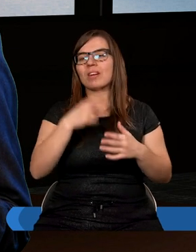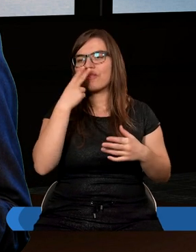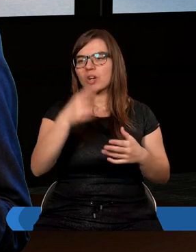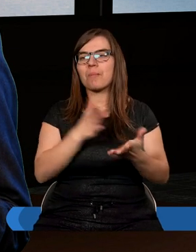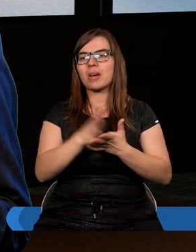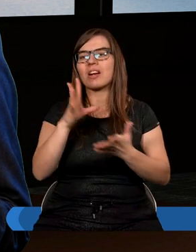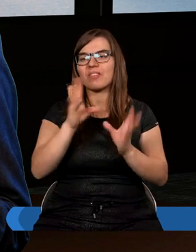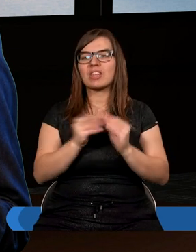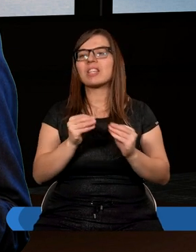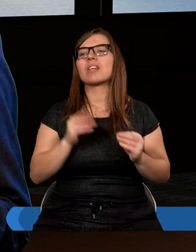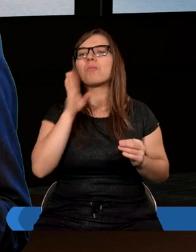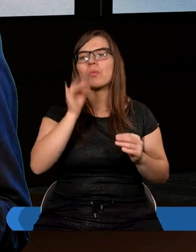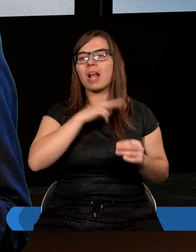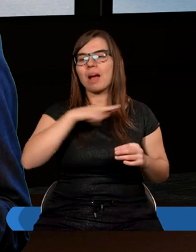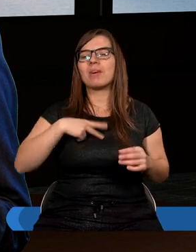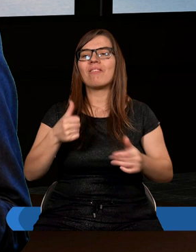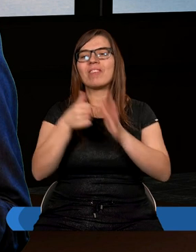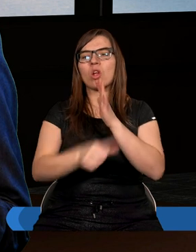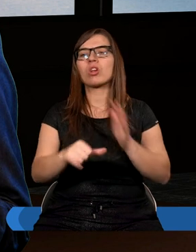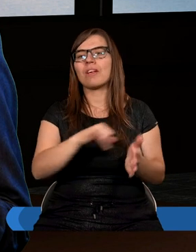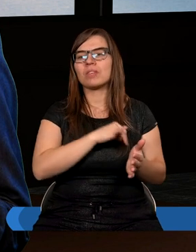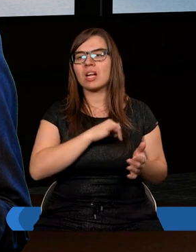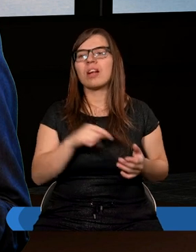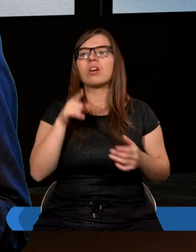wszystkim, podobnie jak my, z wyjątkiem grzechu.